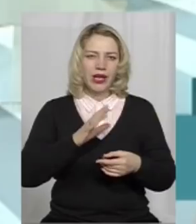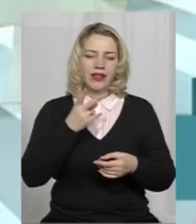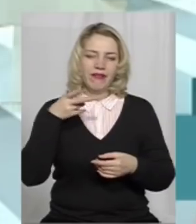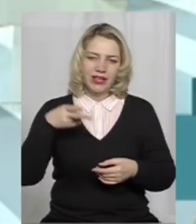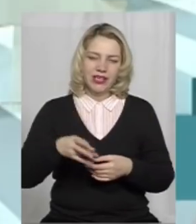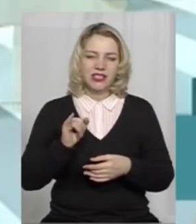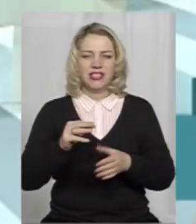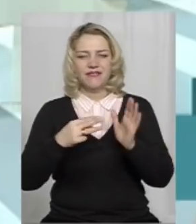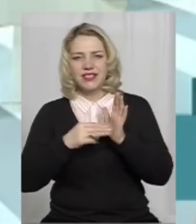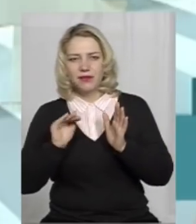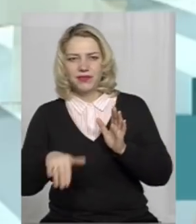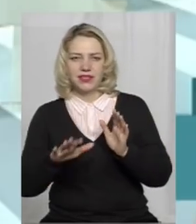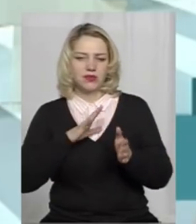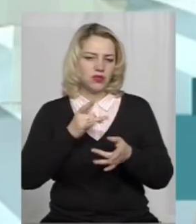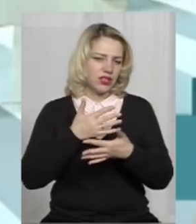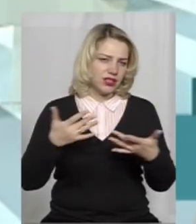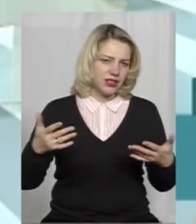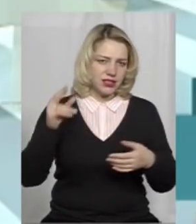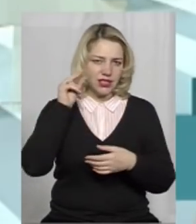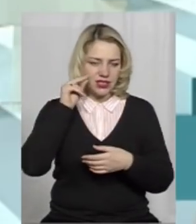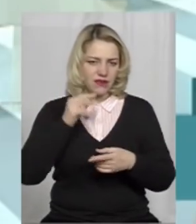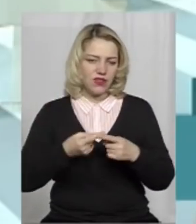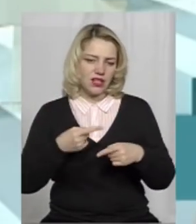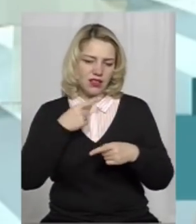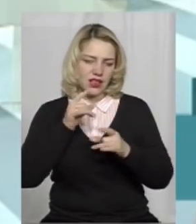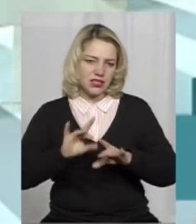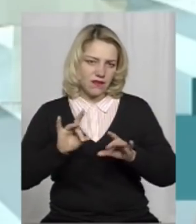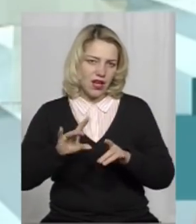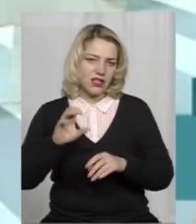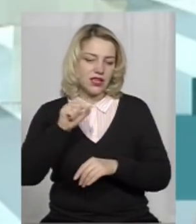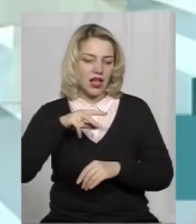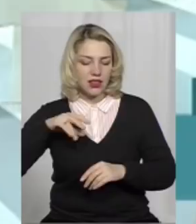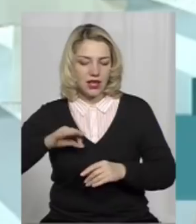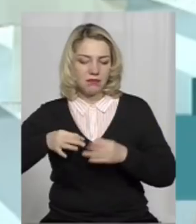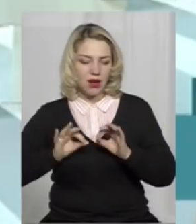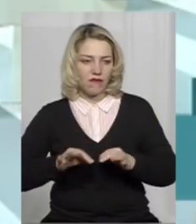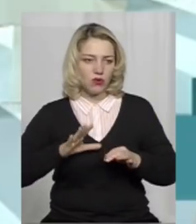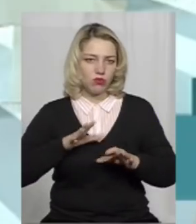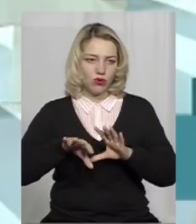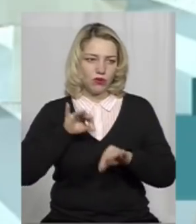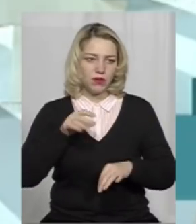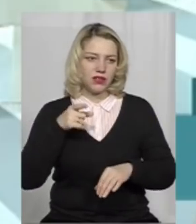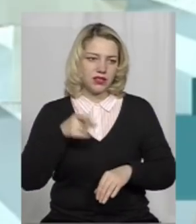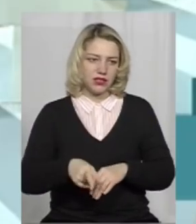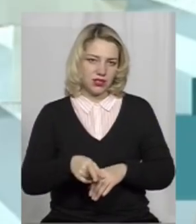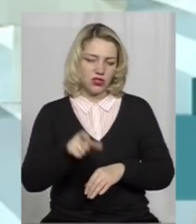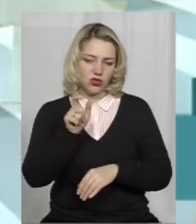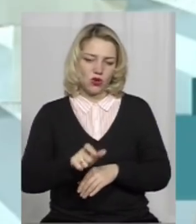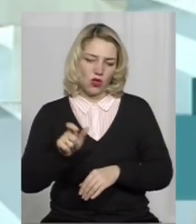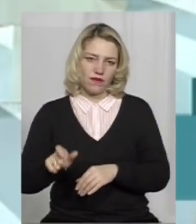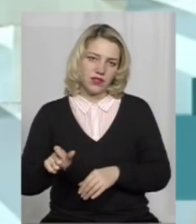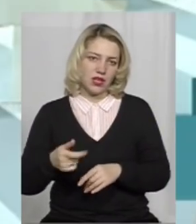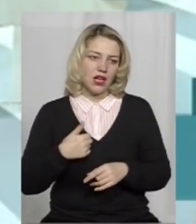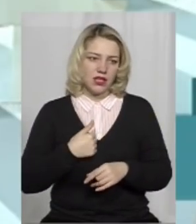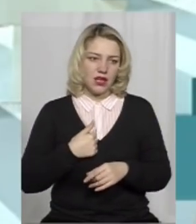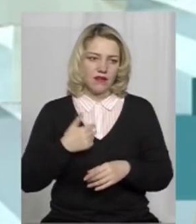дві тисячі, і вісім тисяч. Були різні цифри називалися. Але дуже правильно була обрана цифра тисячі чоловік. Ви